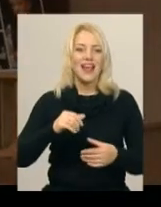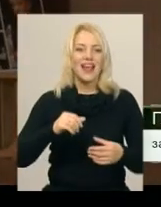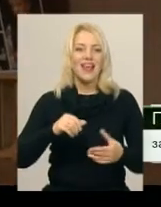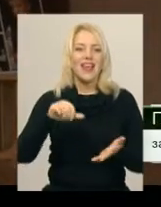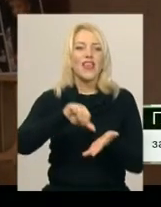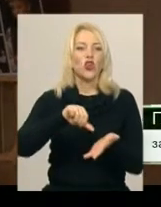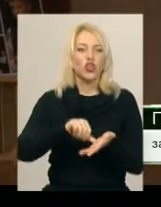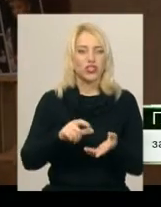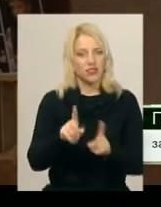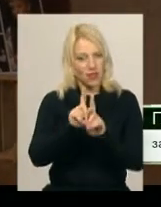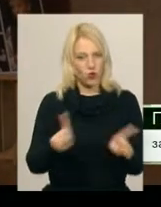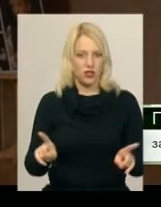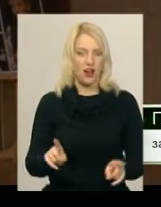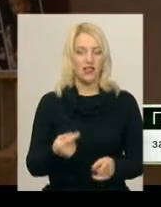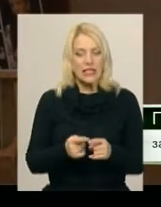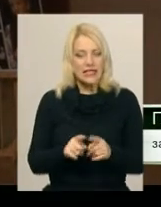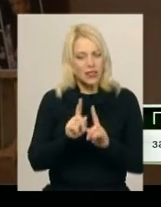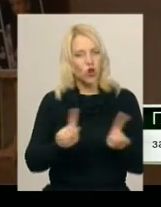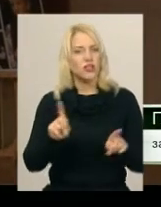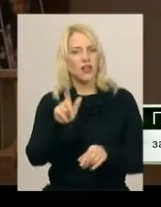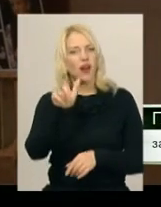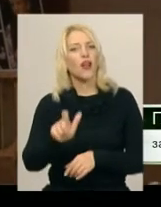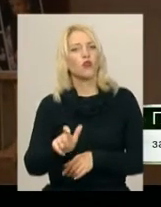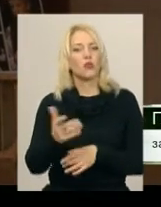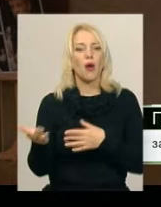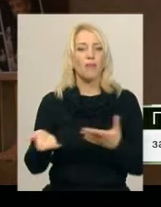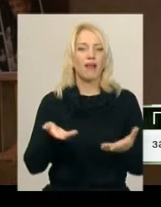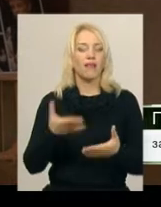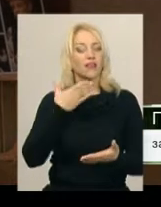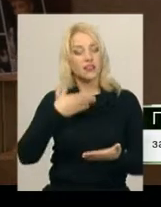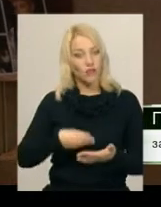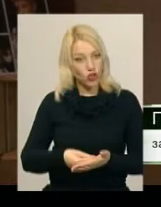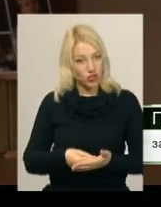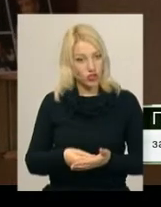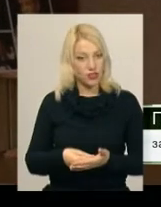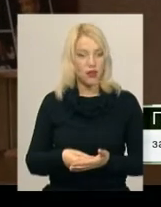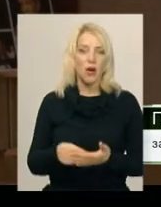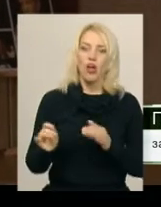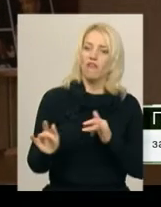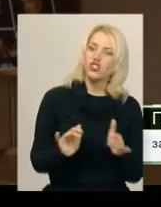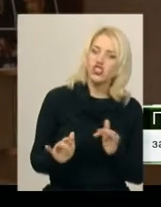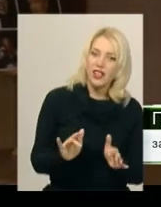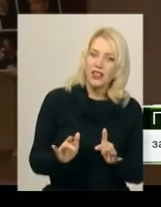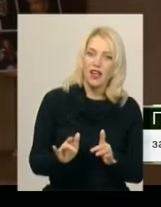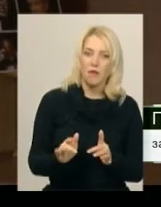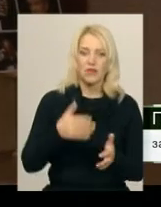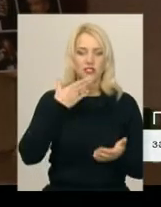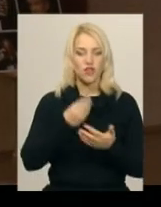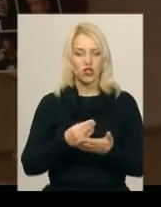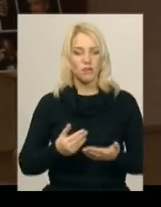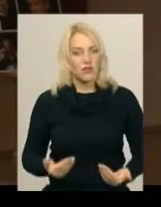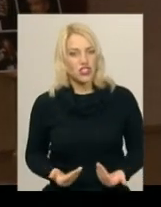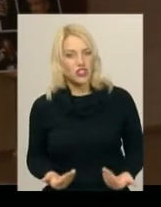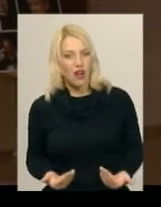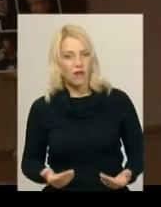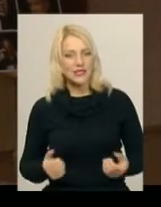неординарна така особа, яка своїми вчинками, своїм способом життя